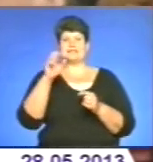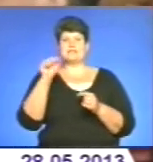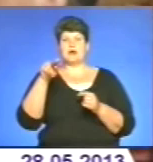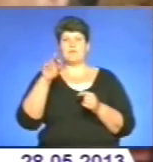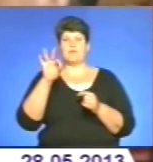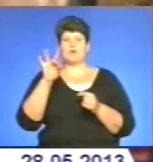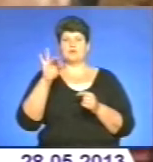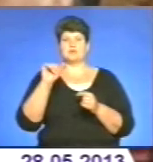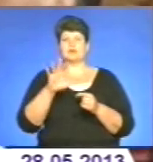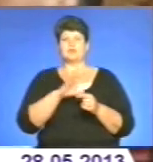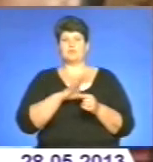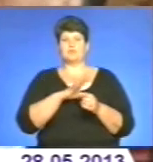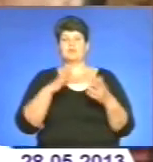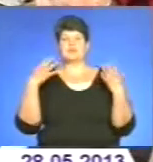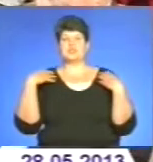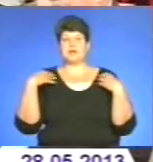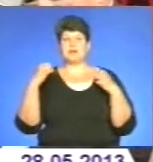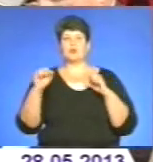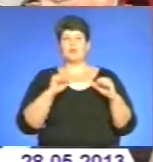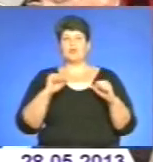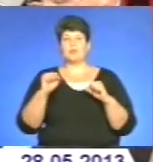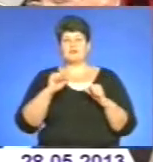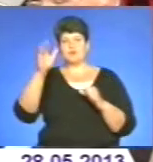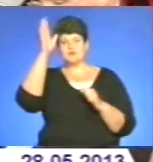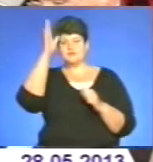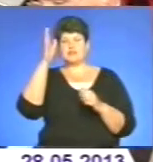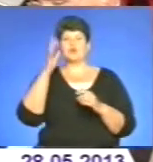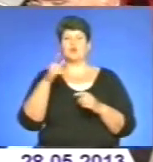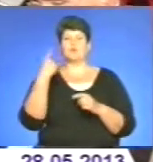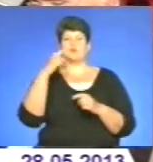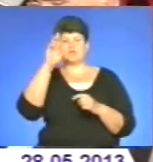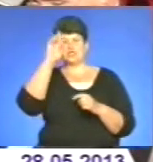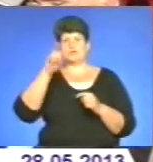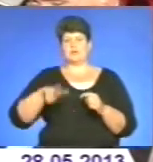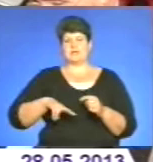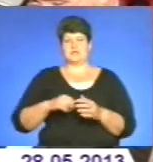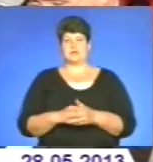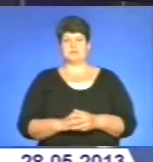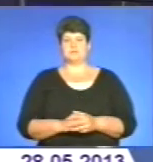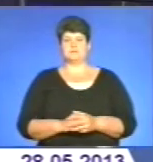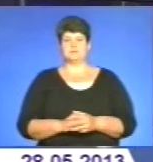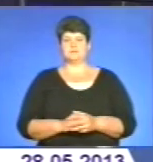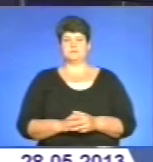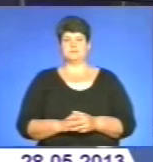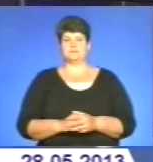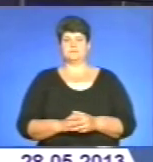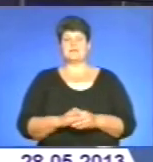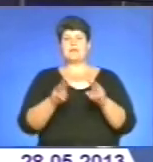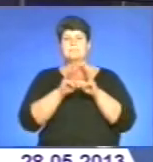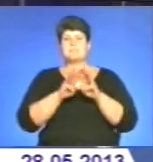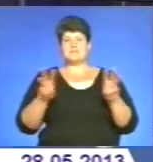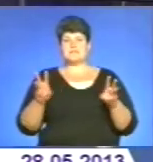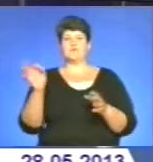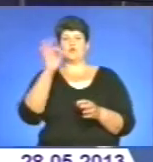до цього обіймав посаду начальника управління освіти і науки обласної державної адміністрації. Міністерство